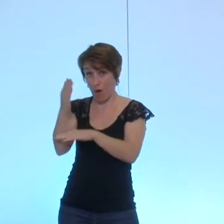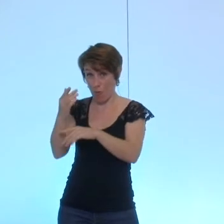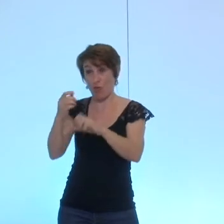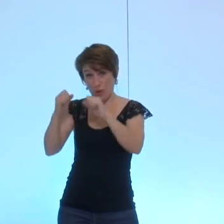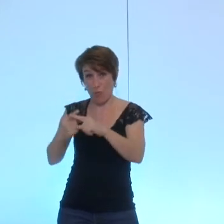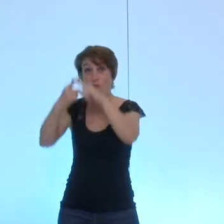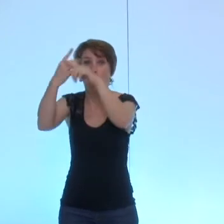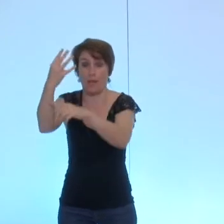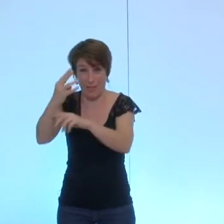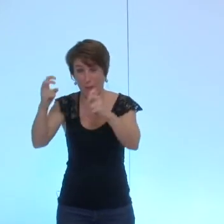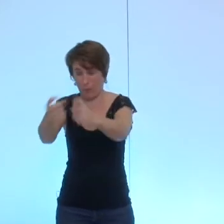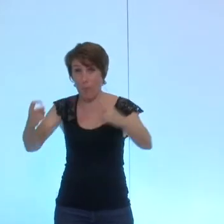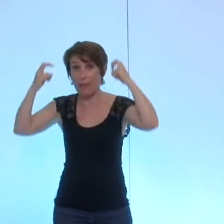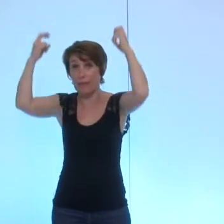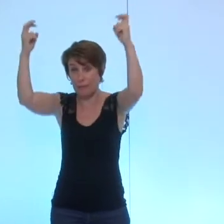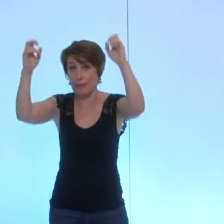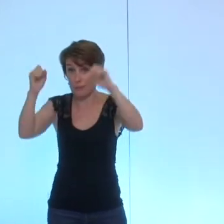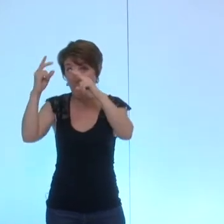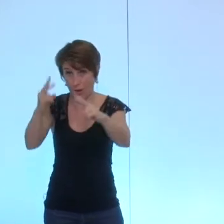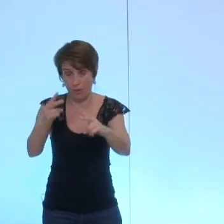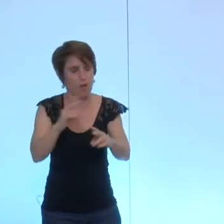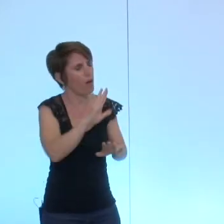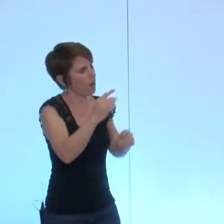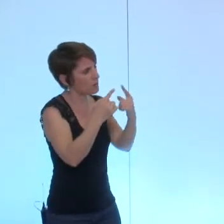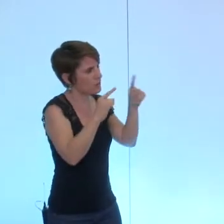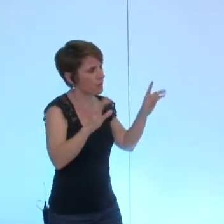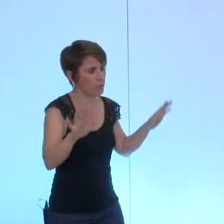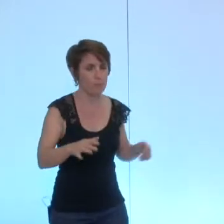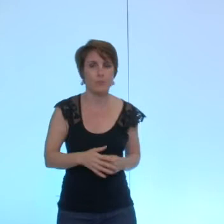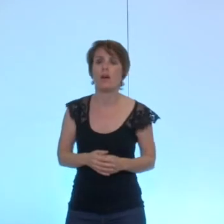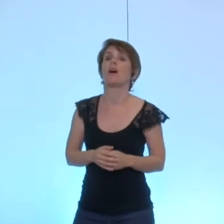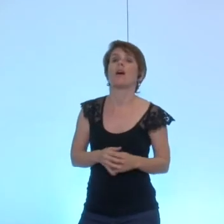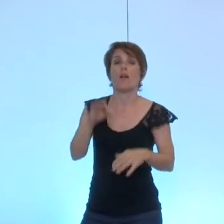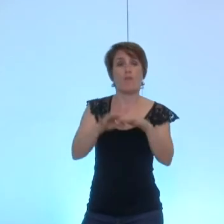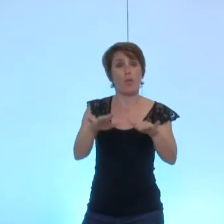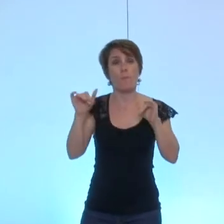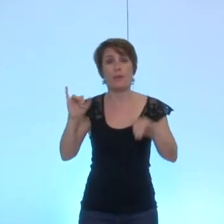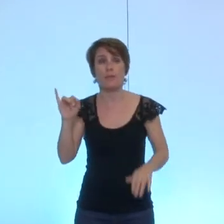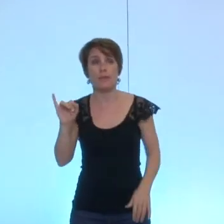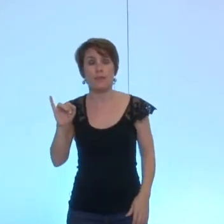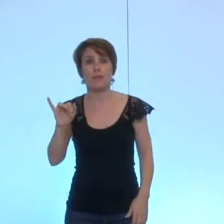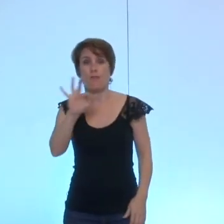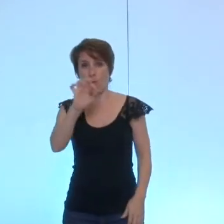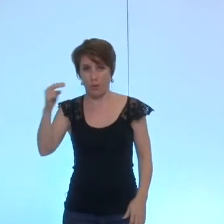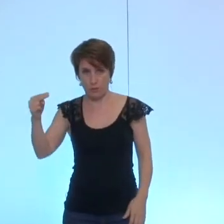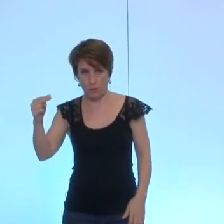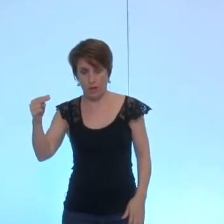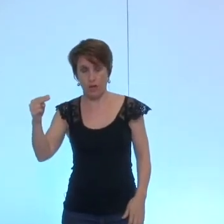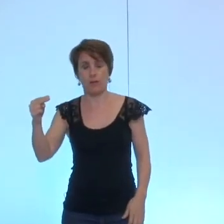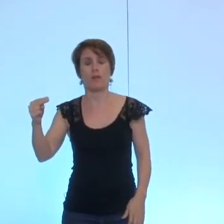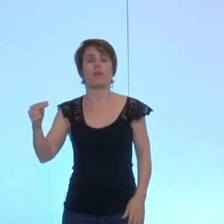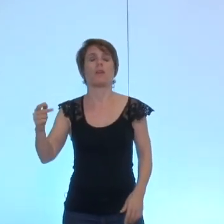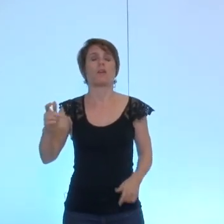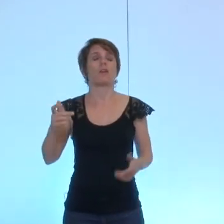monstrueuses c'est autre chose qui s'abstient de cette délibération monsieur Breuil donc pour le Front